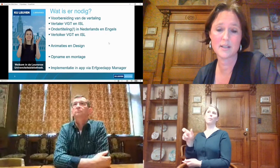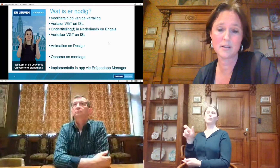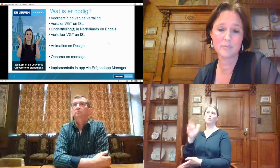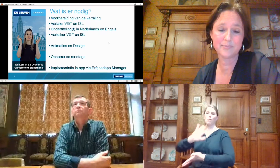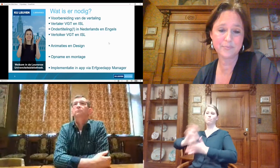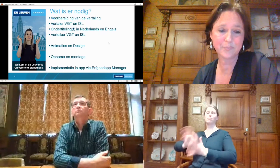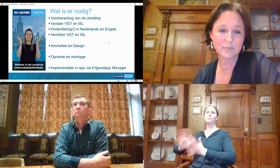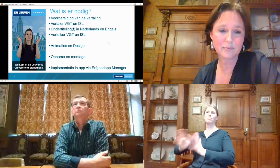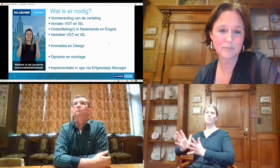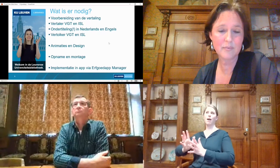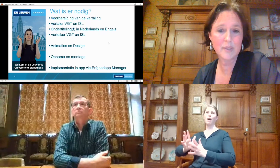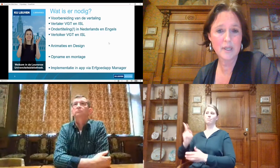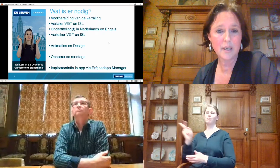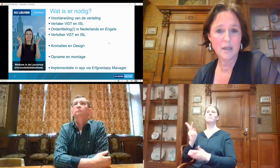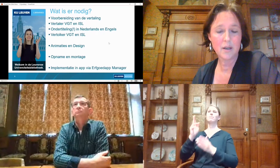ASL.